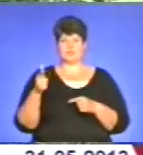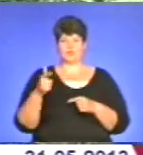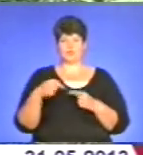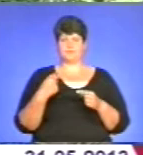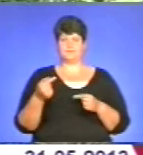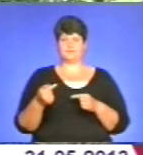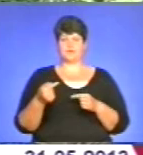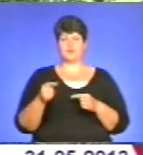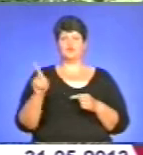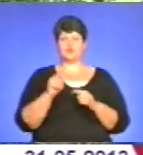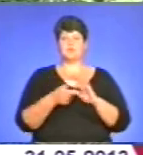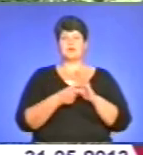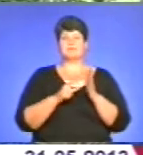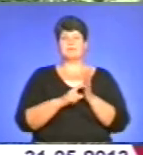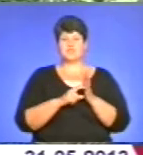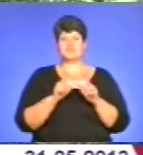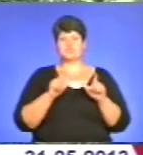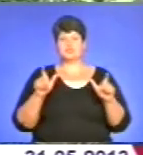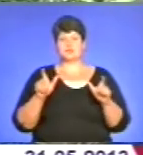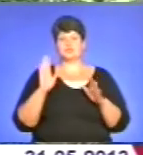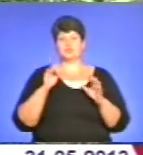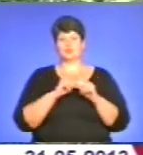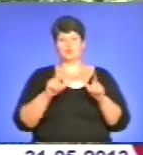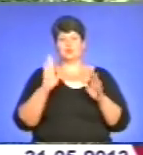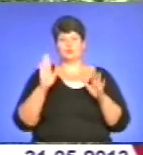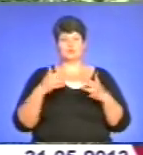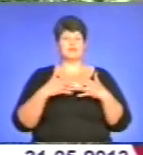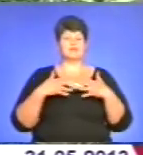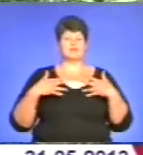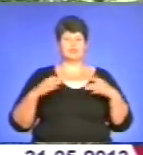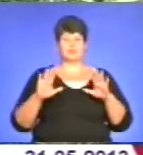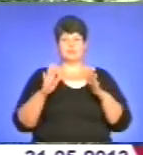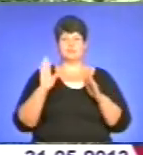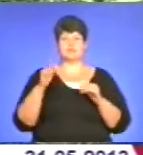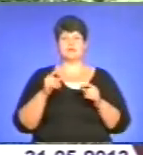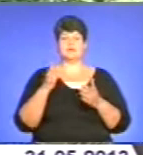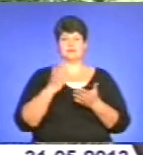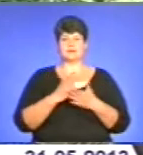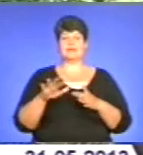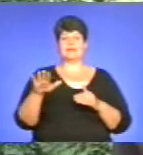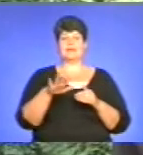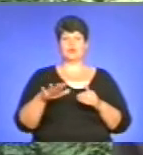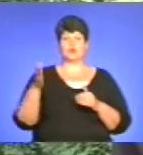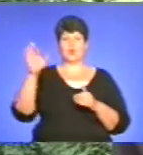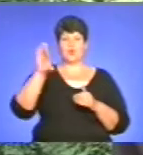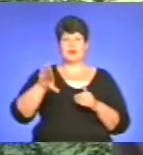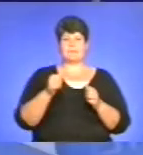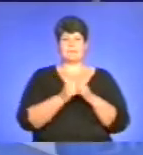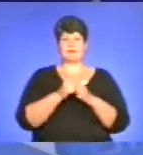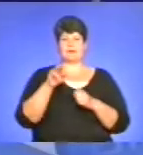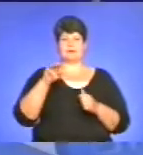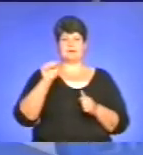Щодо приміщення і тересування, школа буде знаходитися в будь-якому випадку на території гори, яка розташована на вулиці Тернавського.